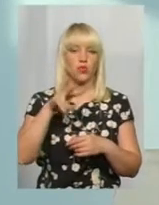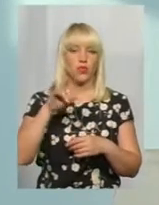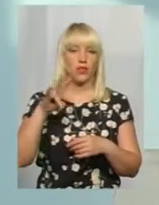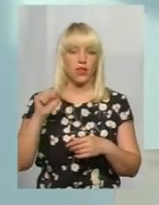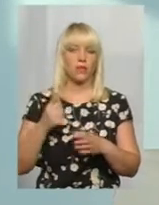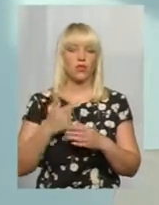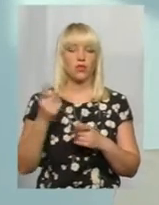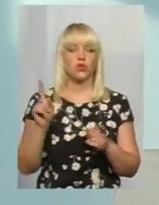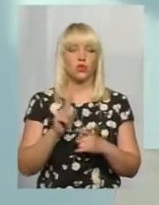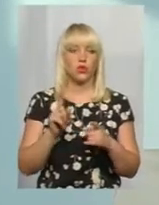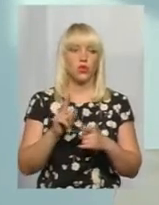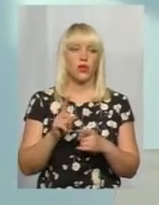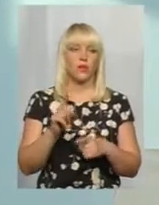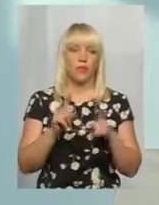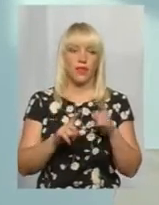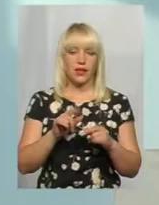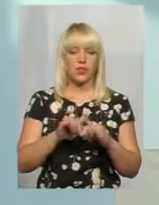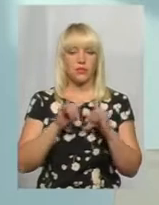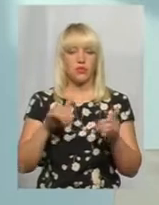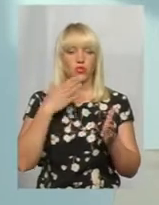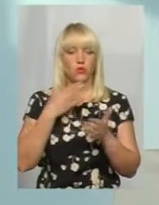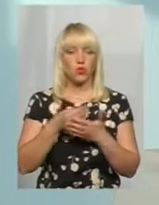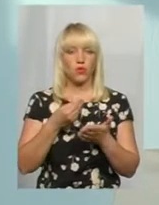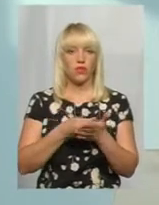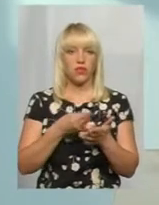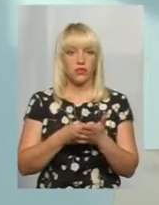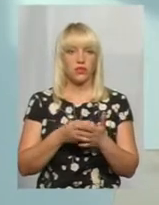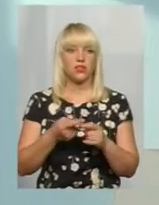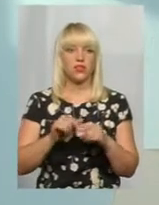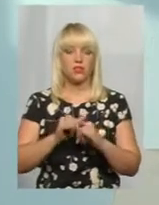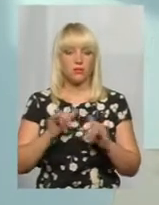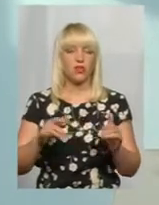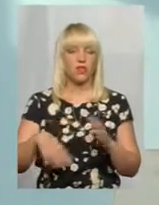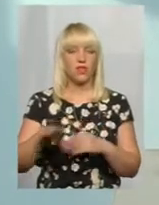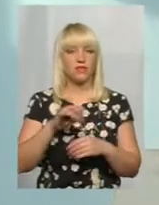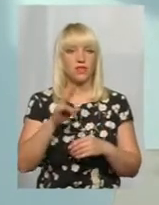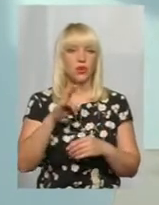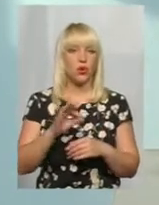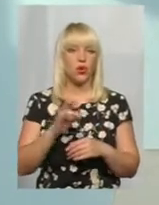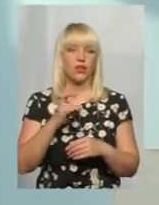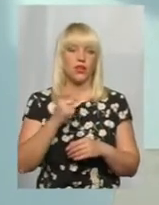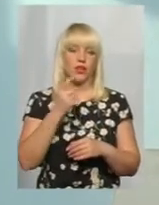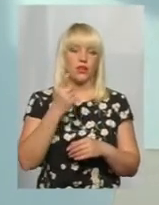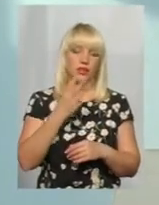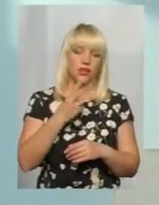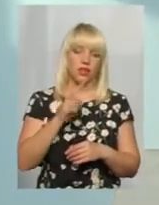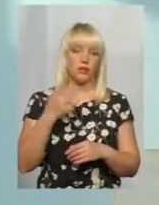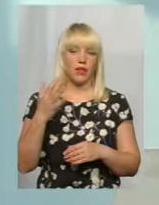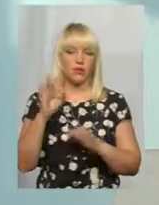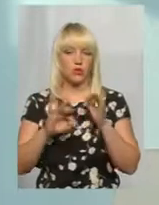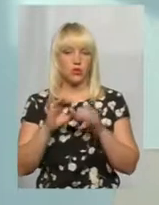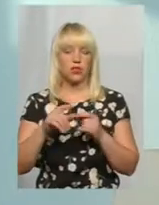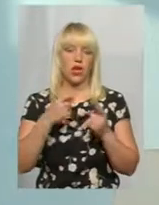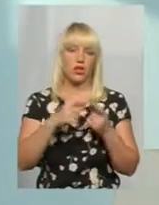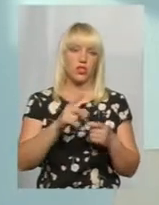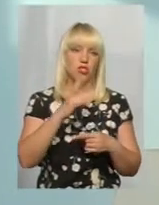збільшили свою вартість, збільшили практично всі, але збільшили на 3,5%, інші на 30